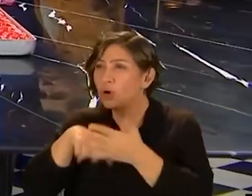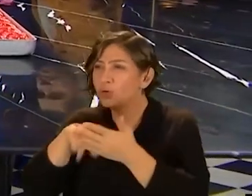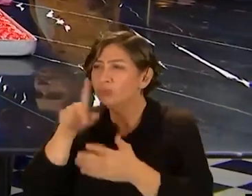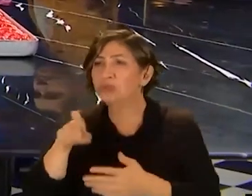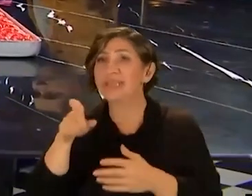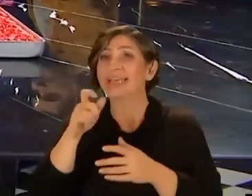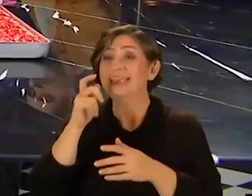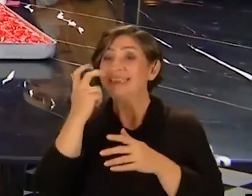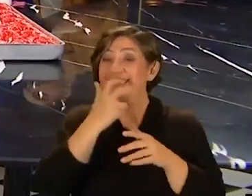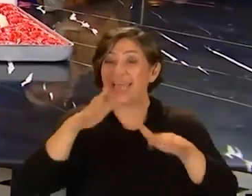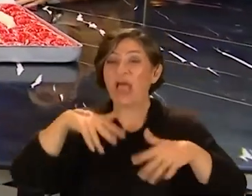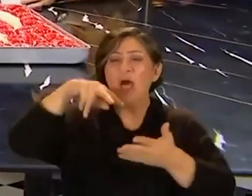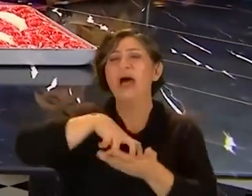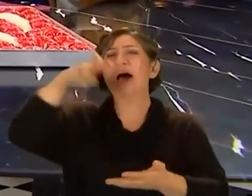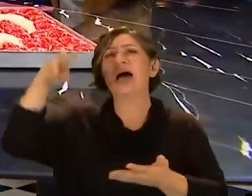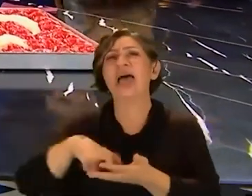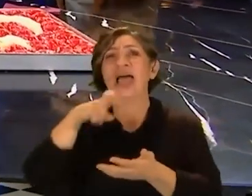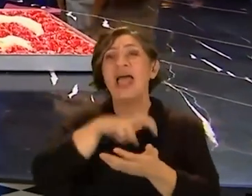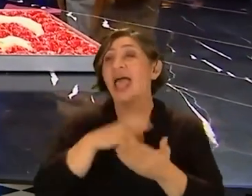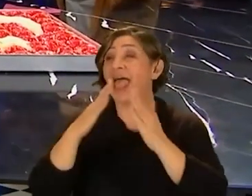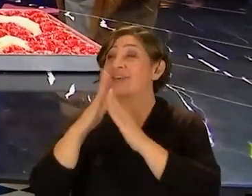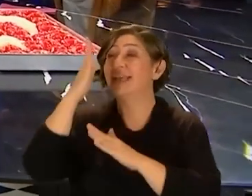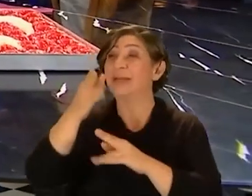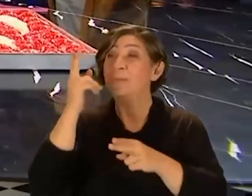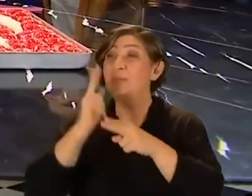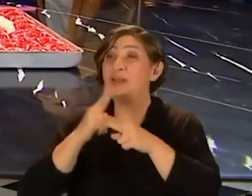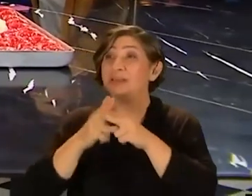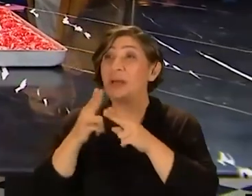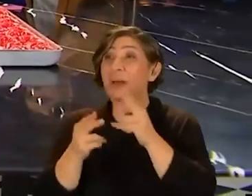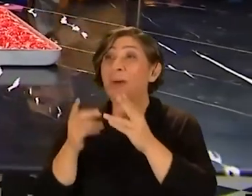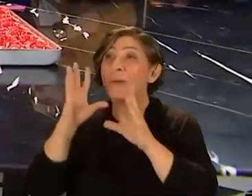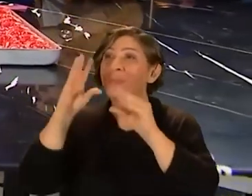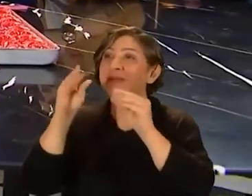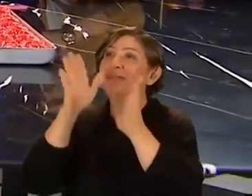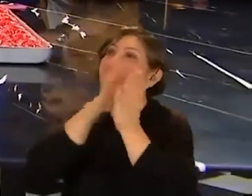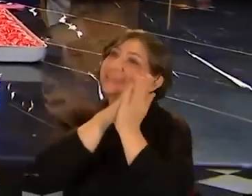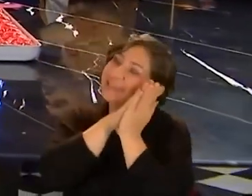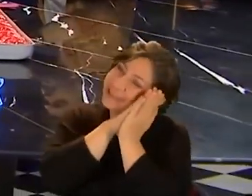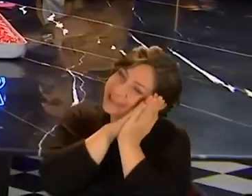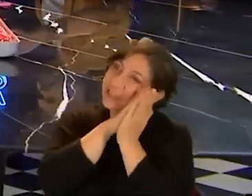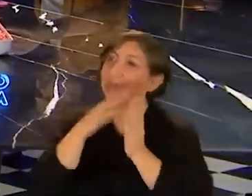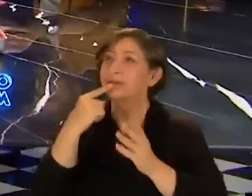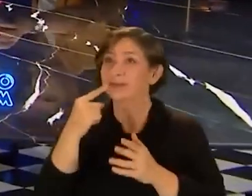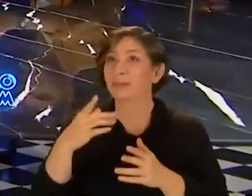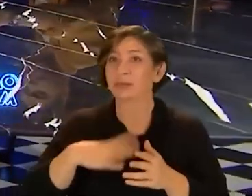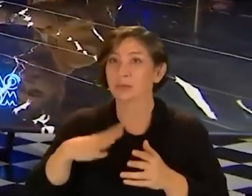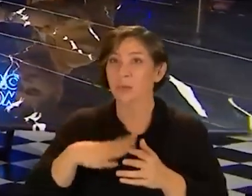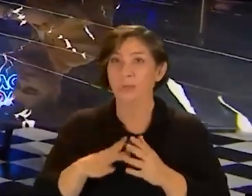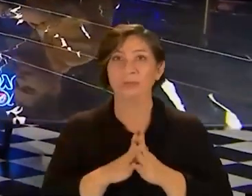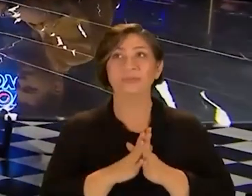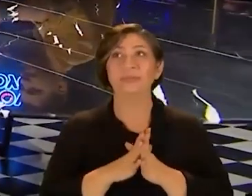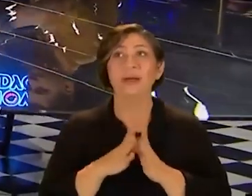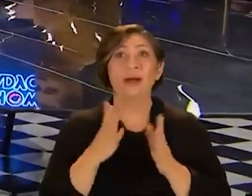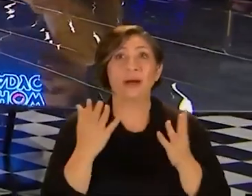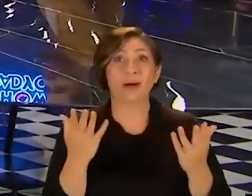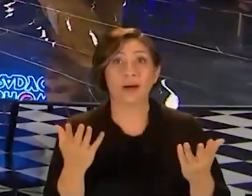okuyabilir misin? Sahnede böyle hopluyorum zıplıyorum eve gittiğimde bir an önce başı başımı yastığa koyuyorum böyle bir şey olabilir Öyle demek istemiyorum orada